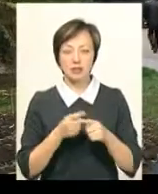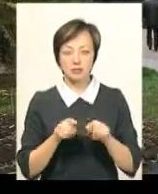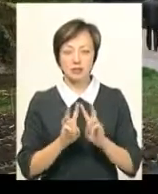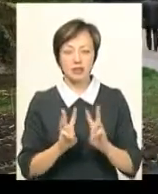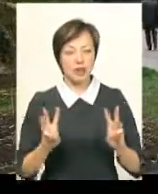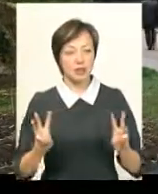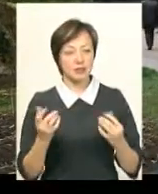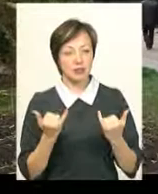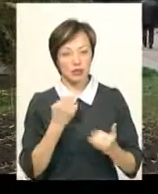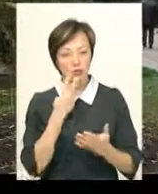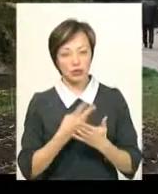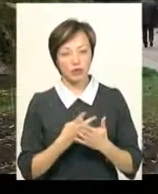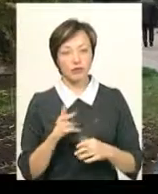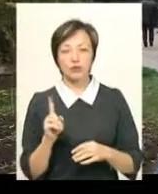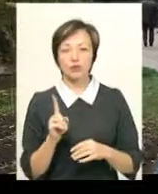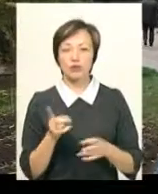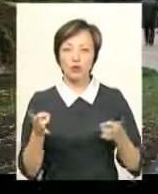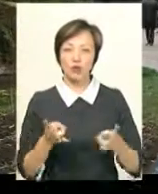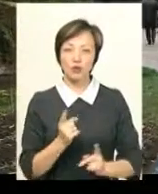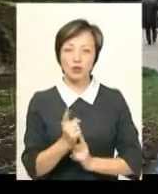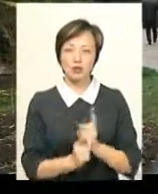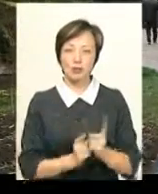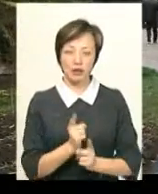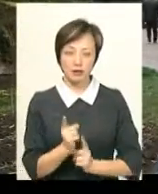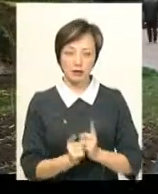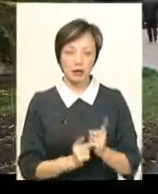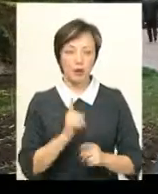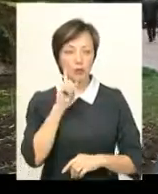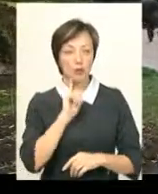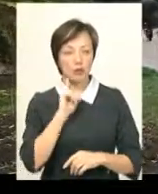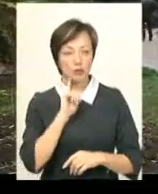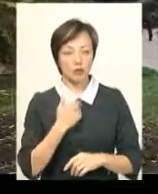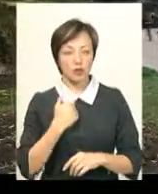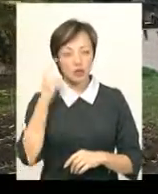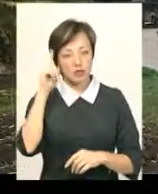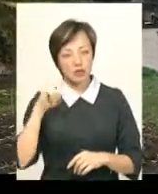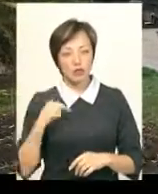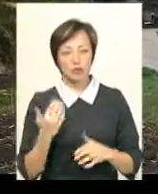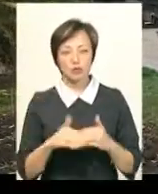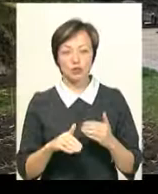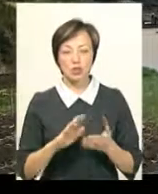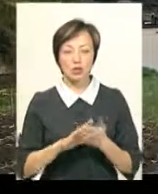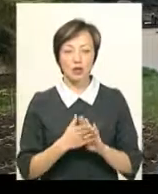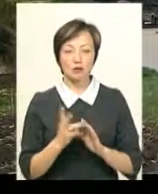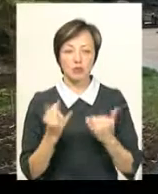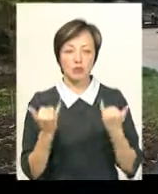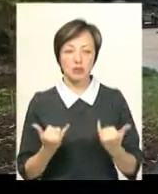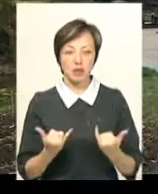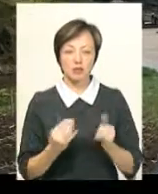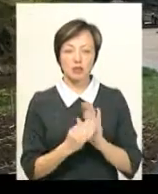Зараз ми подивимося, що варто змінити. Поки що, я знаю, що вже станом на зараз